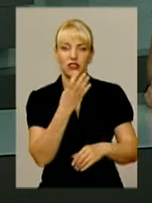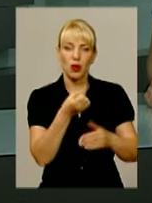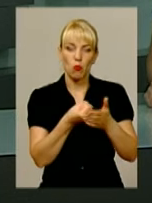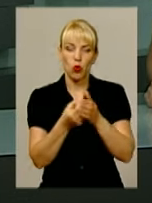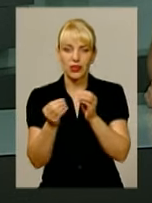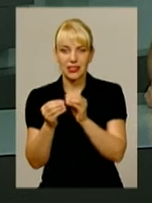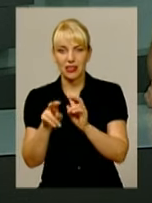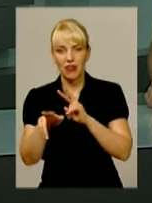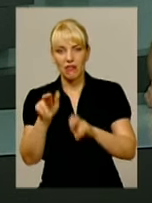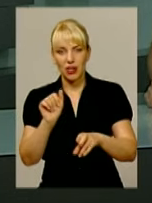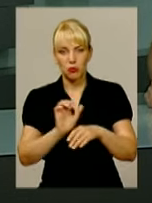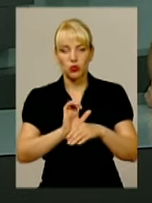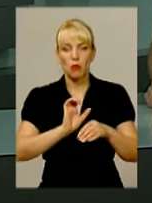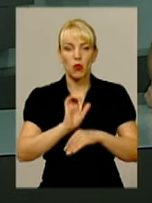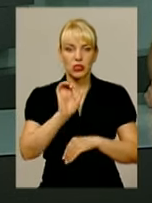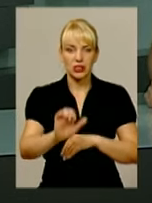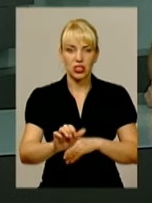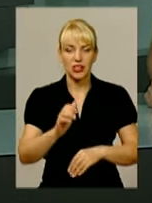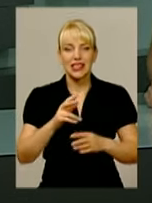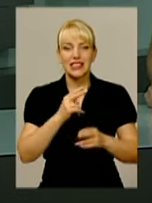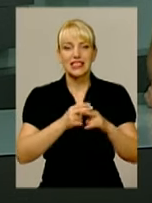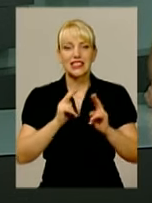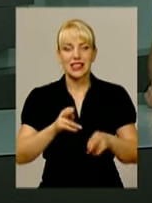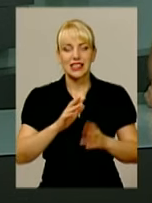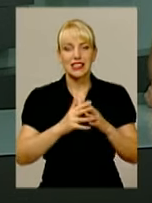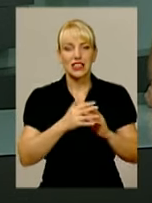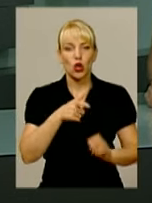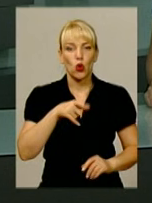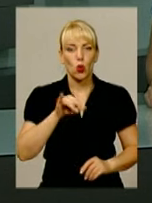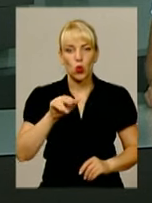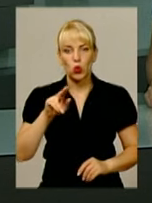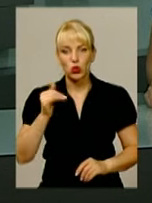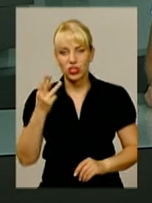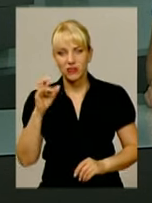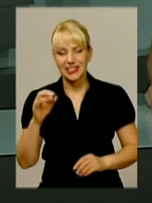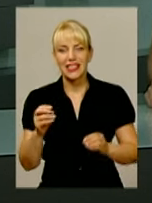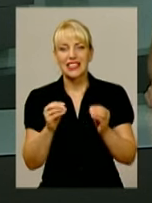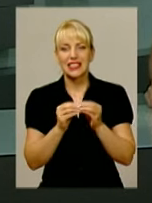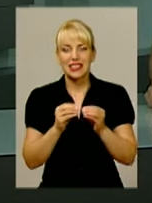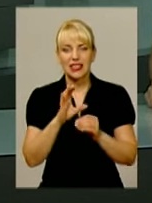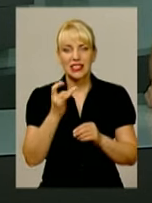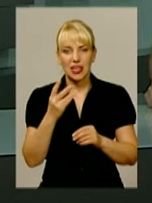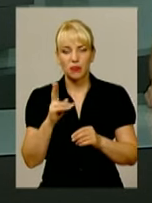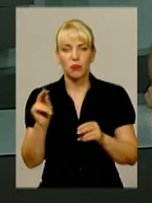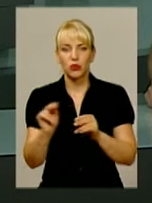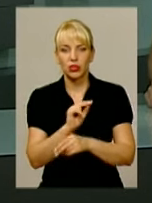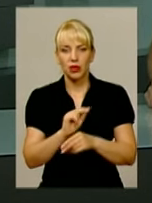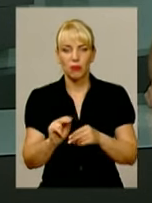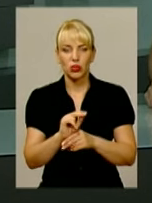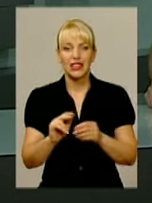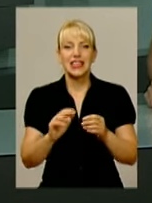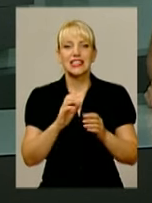вимкнуть постачання станції села Глушківці. З 10 серпня ремонтно-профілактичні роботи проводитимуть на станції села